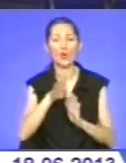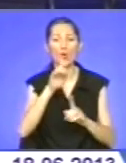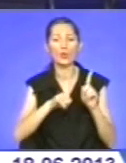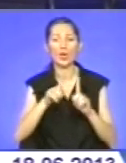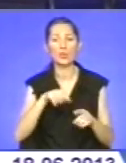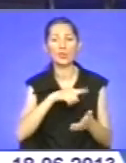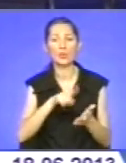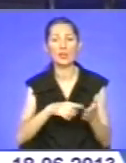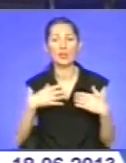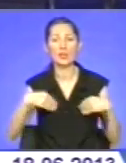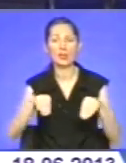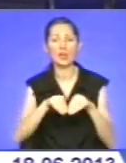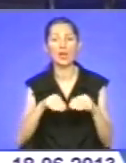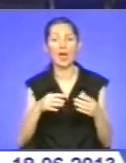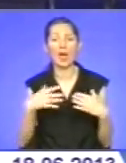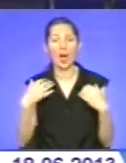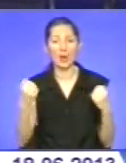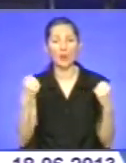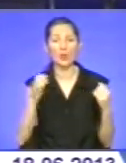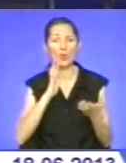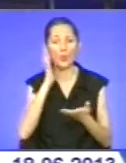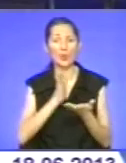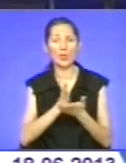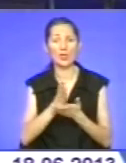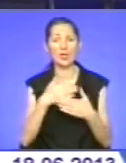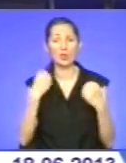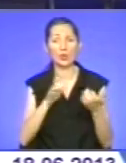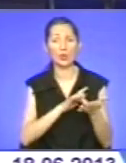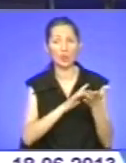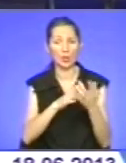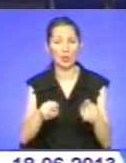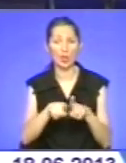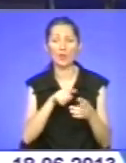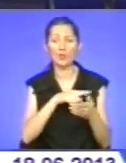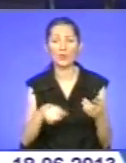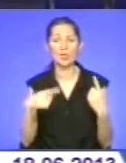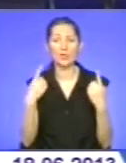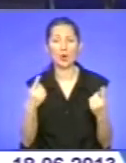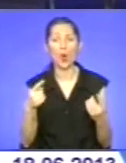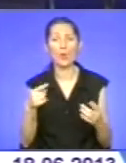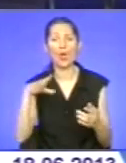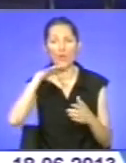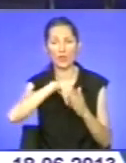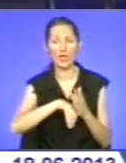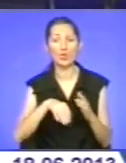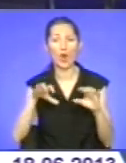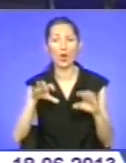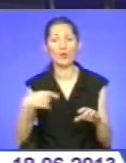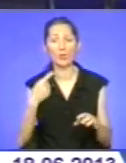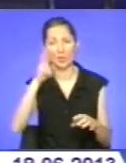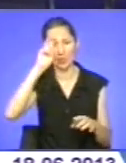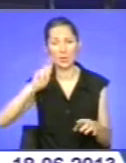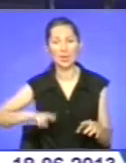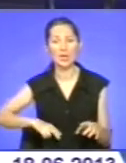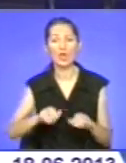молодіжної політики, спорту та туризму. Він також відзначив вагомий особистий внесок голови обласної державної адміністрації у розвиток